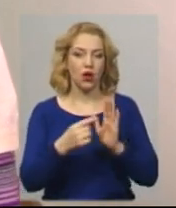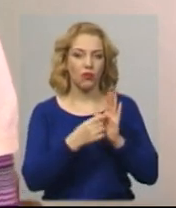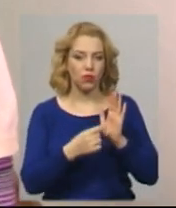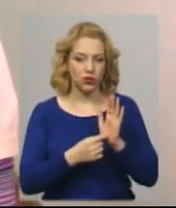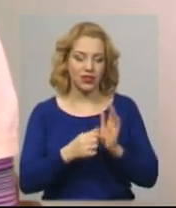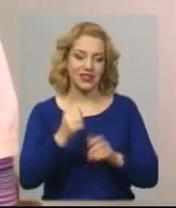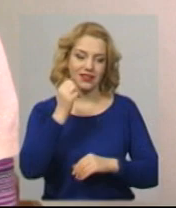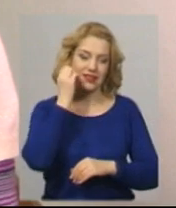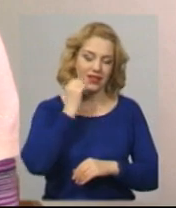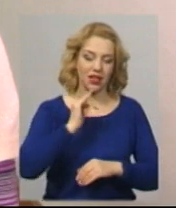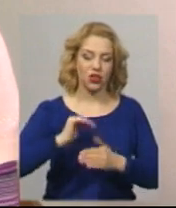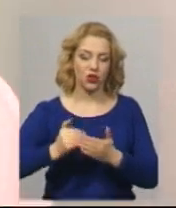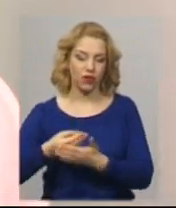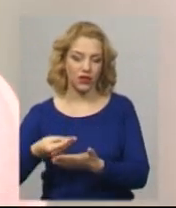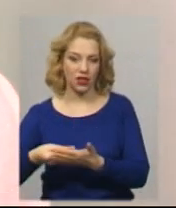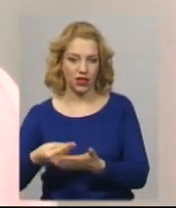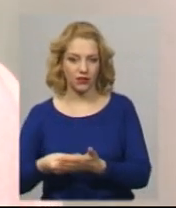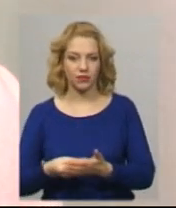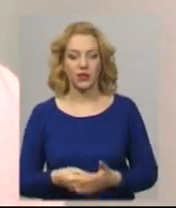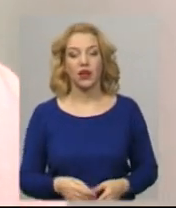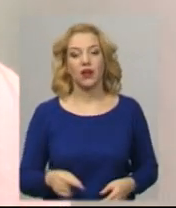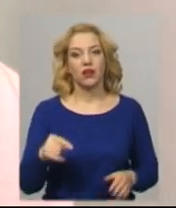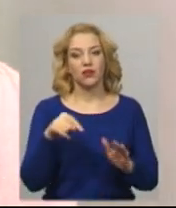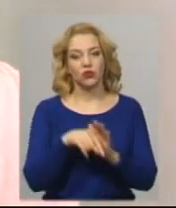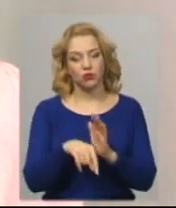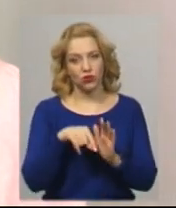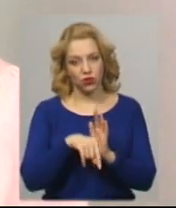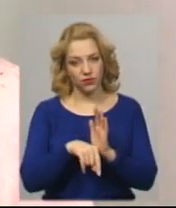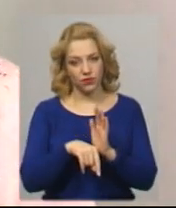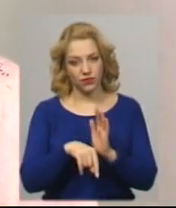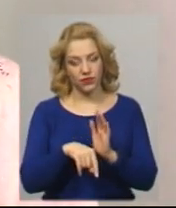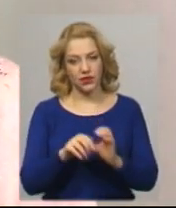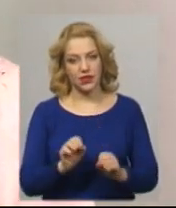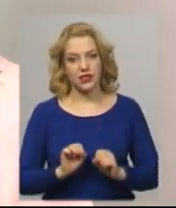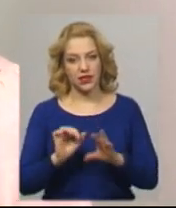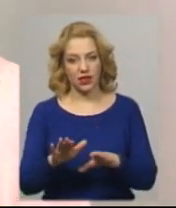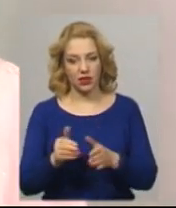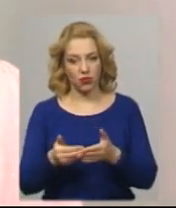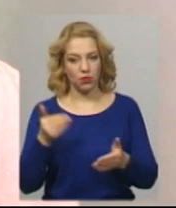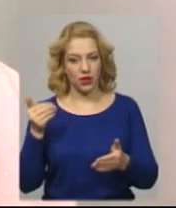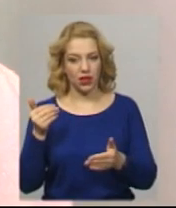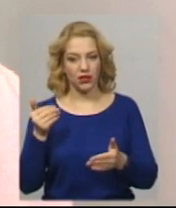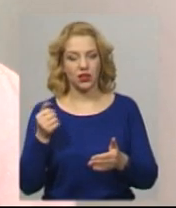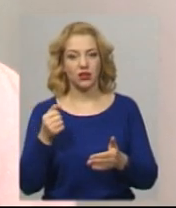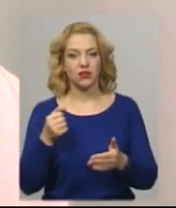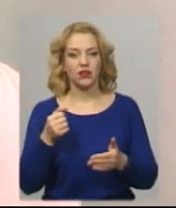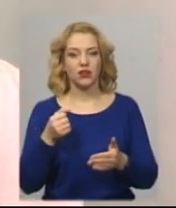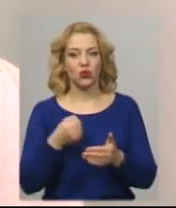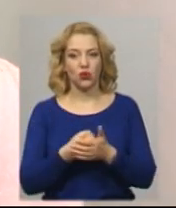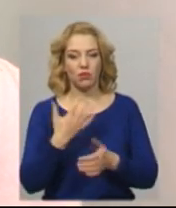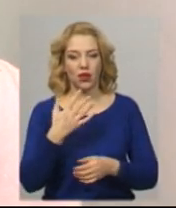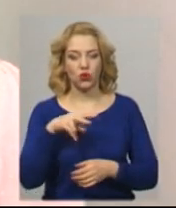тарифів, віддати попередньої оплати. Тобто, з дати попередньої оплати до 5 лютого